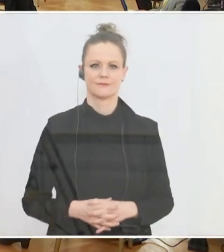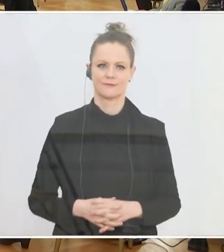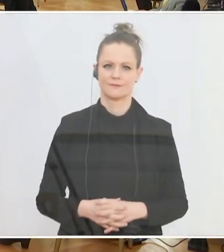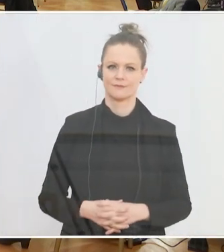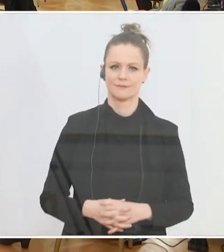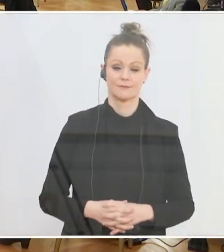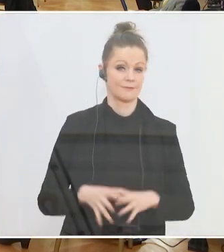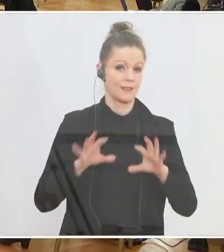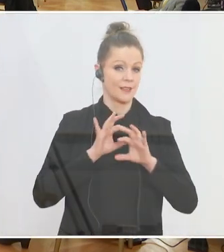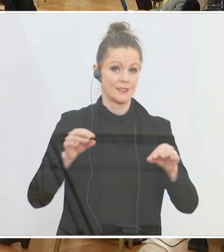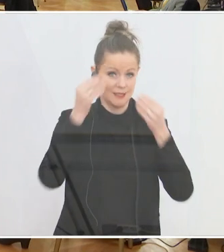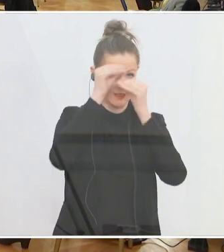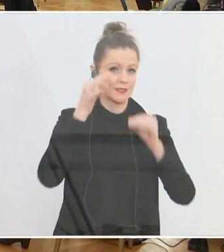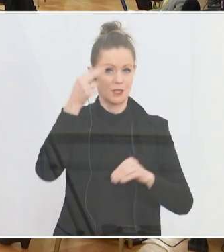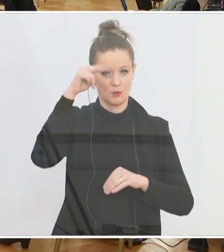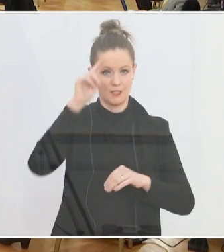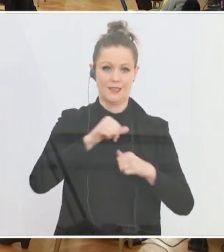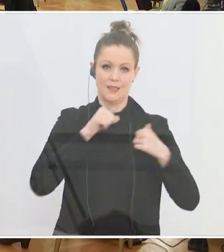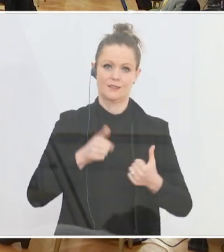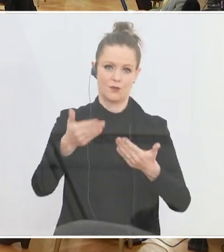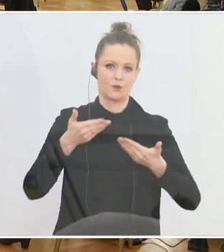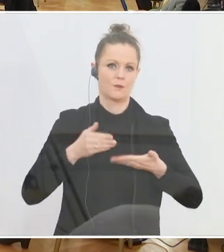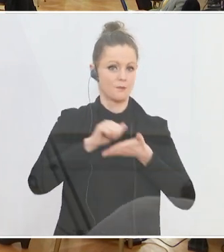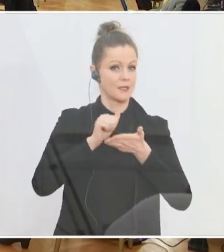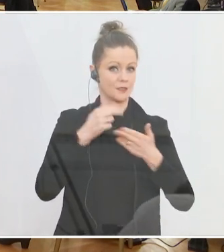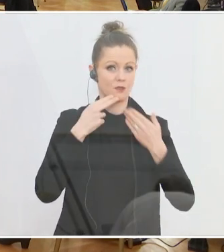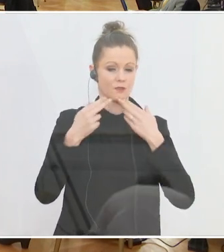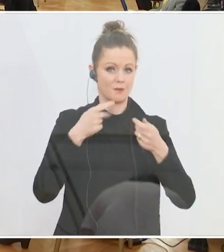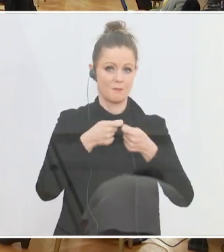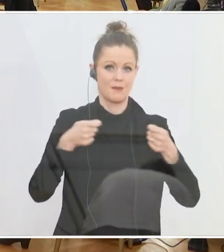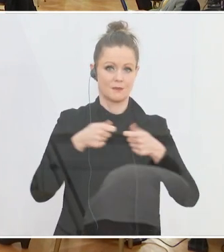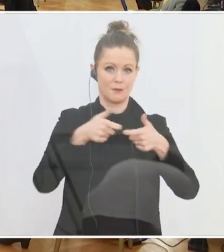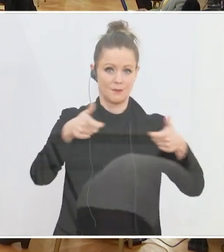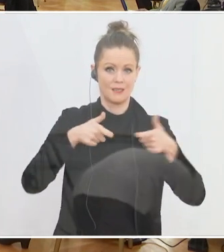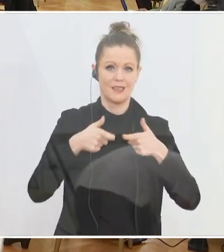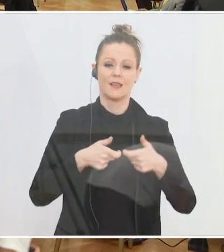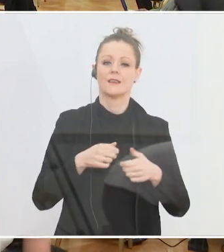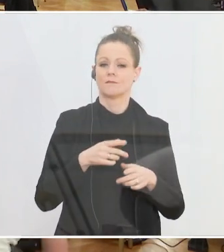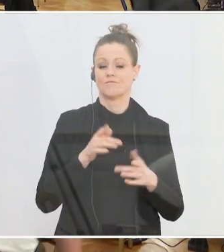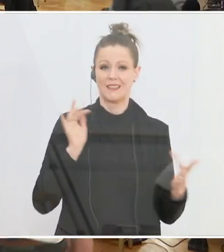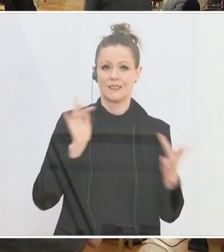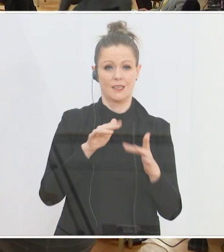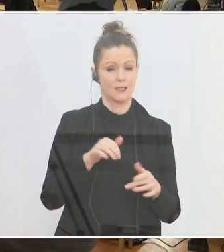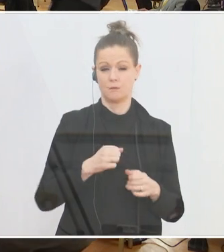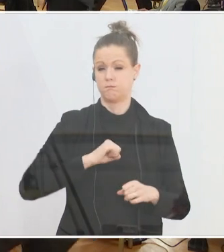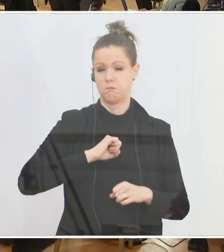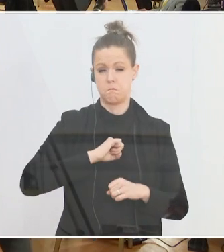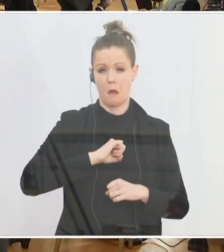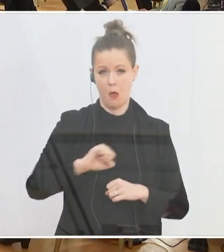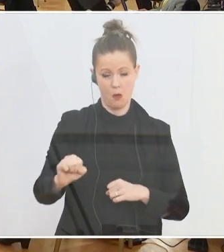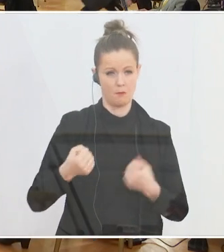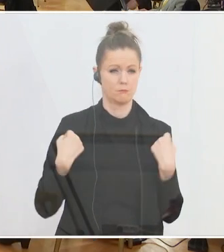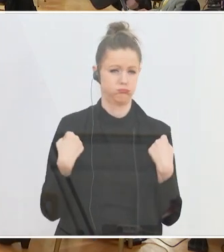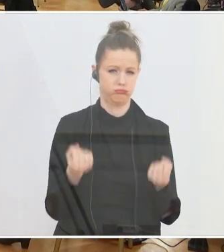Sehr geehrte Damen und Herren, herzlich willkommen zur heutigen Pressekonferenz Maßnahmenpaket gegen extreme Raserei mit Klimaschutzministerin Leonore